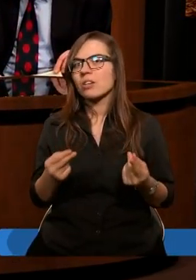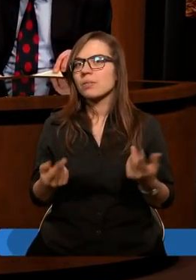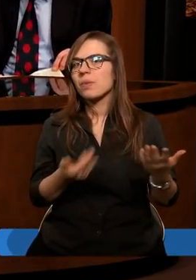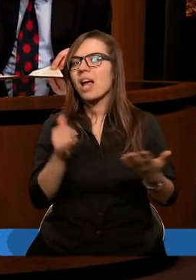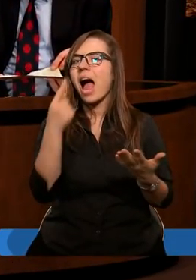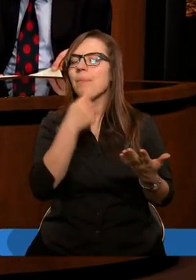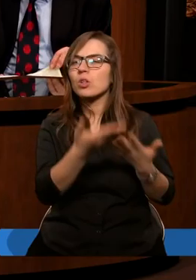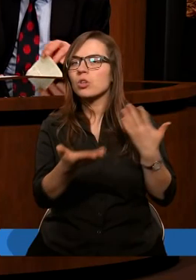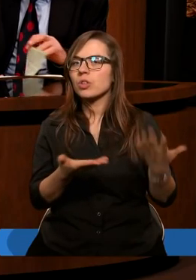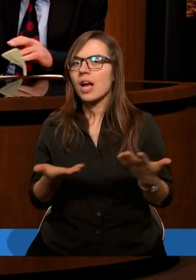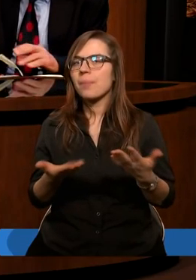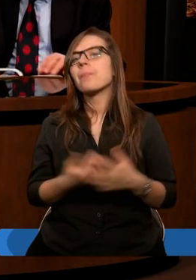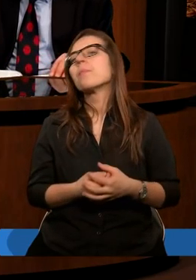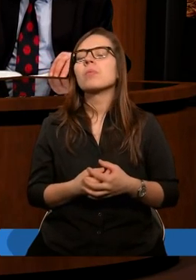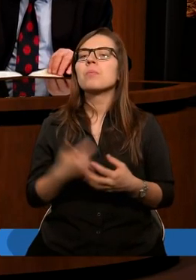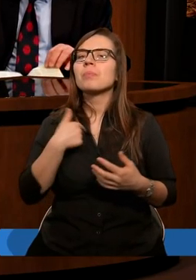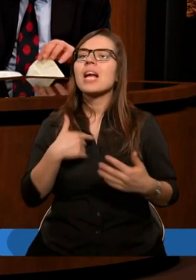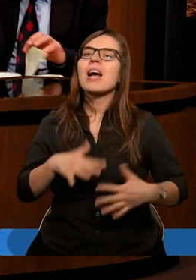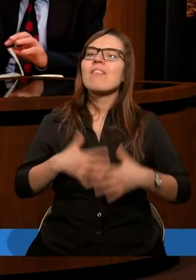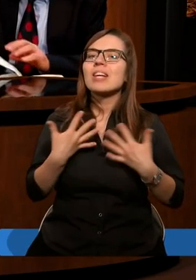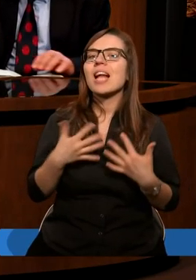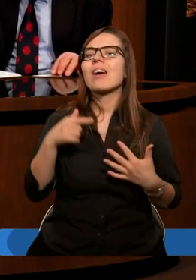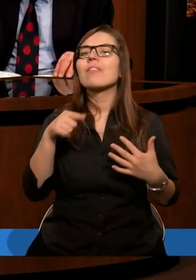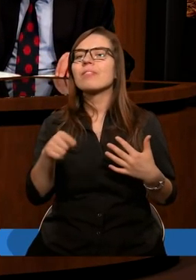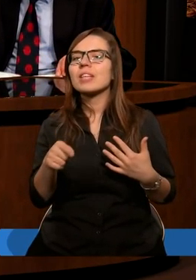o czym tu jest mowa? No mi się wydaje, że tutaj